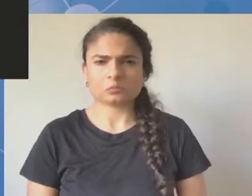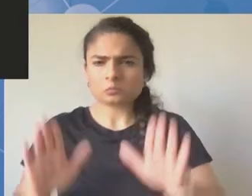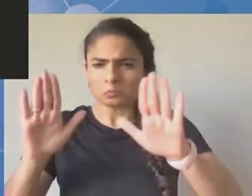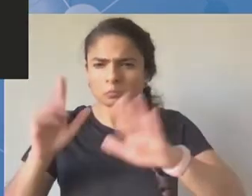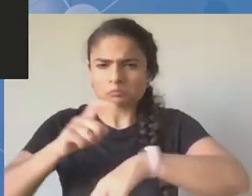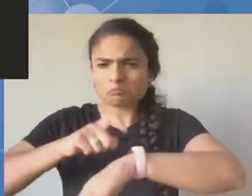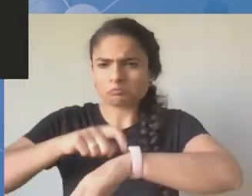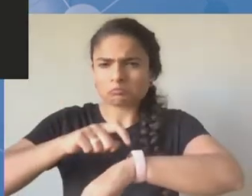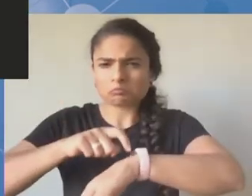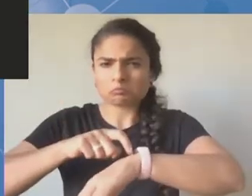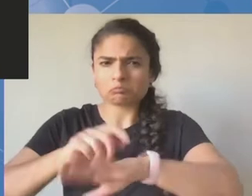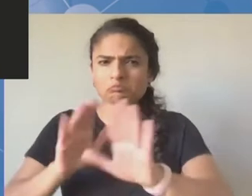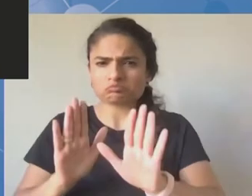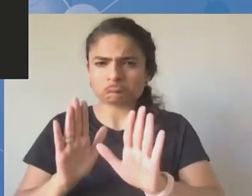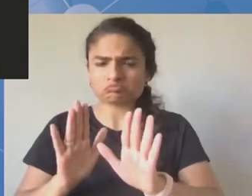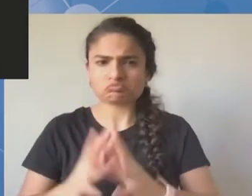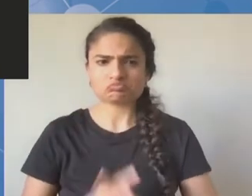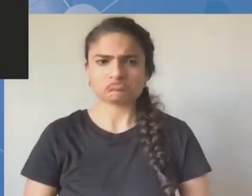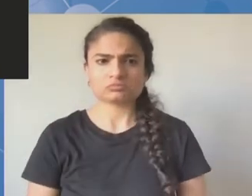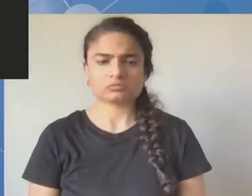Dzień dobry. dobry.